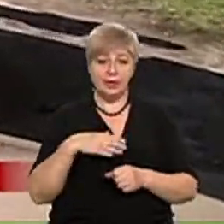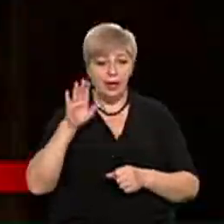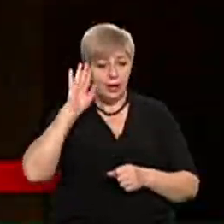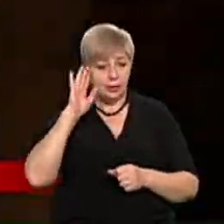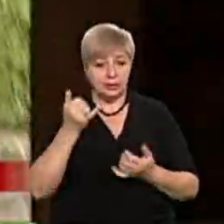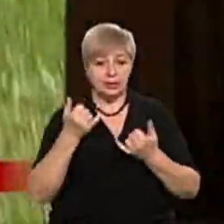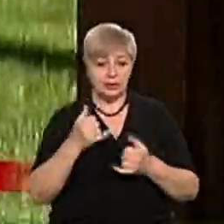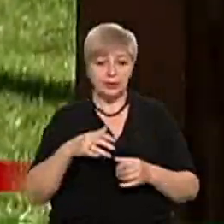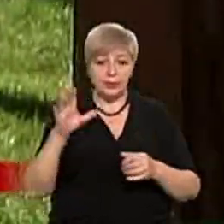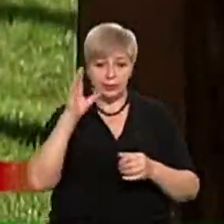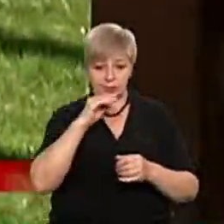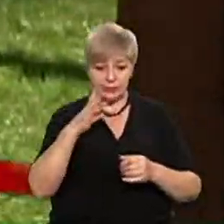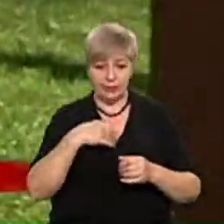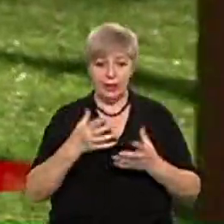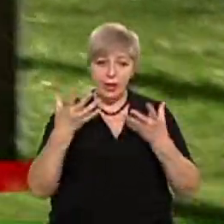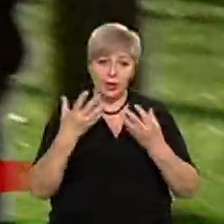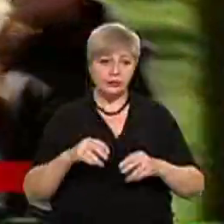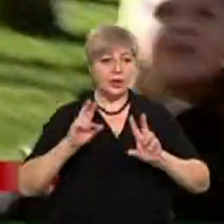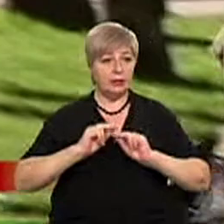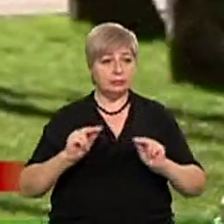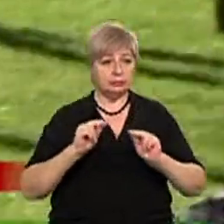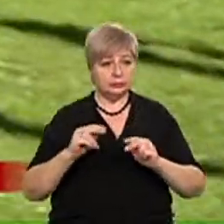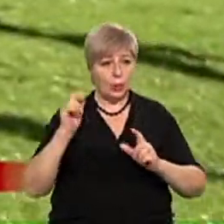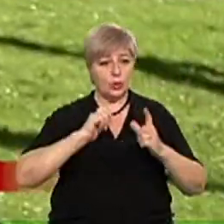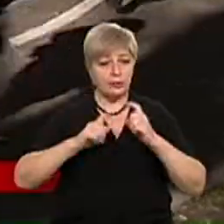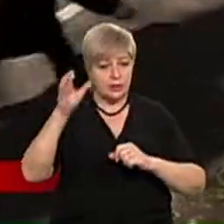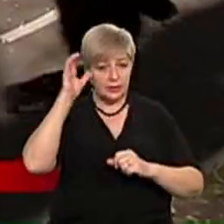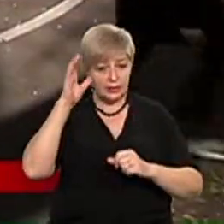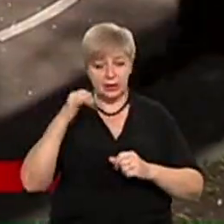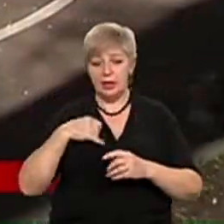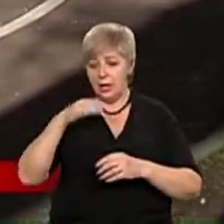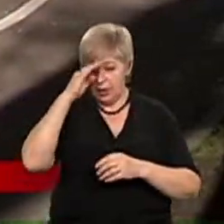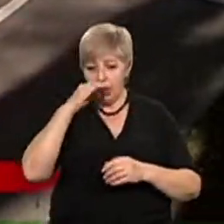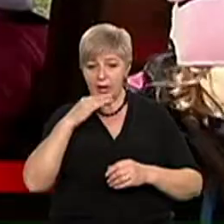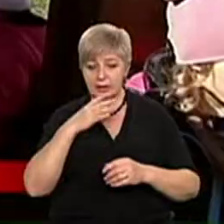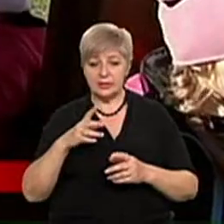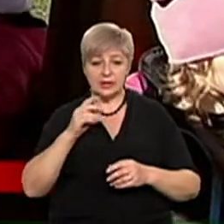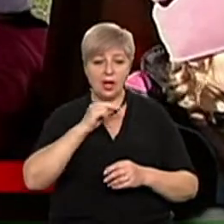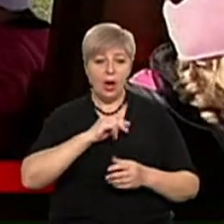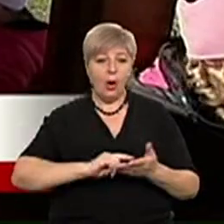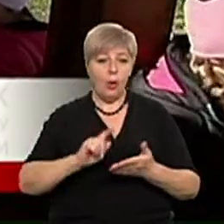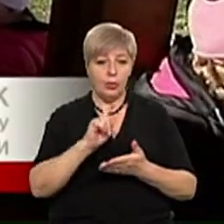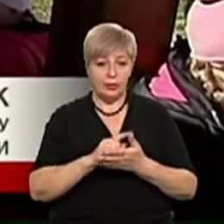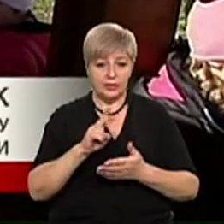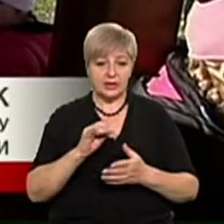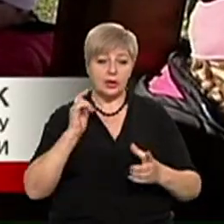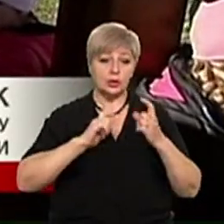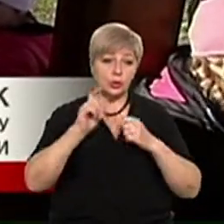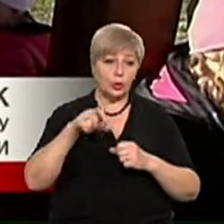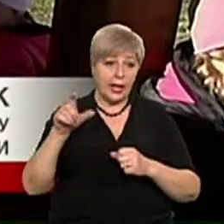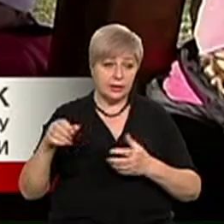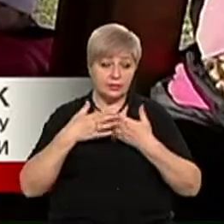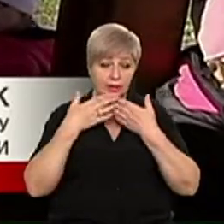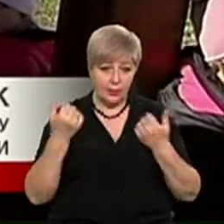примудряється в день поєднувати викладацьку роботу в університеті із батьківськими обов'язками. Так як студентів нема, то в принципі можна